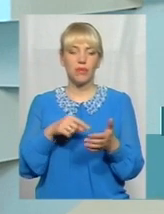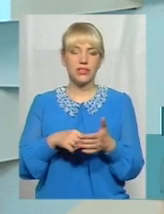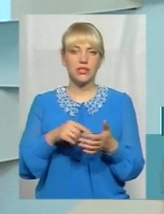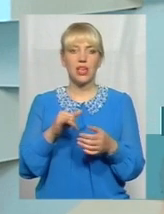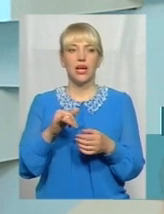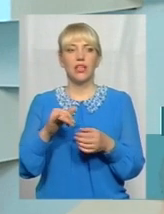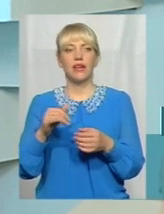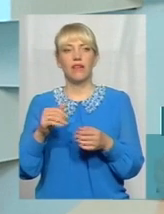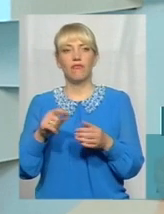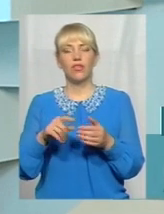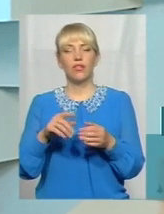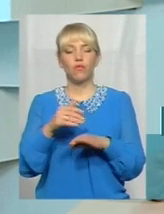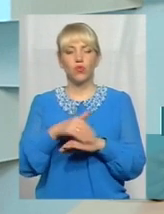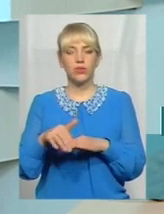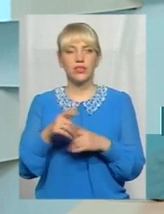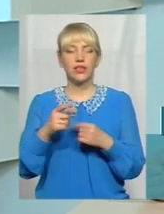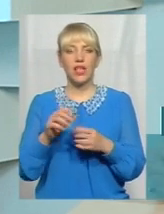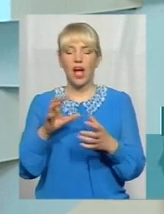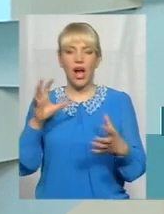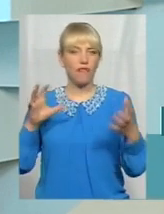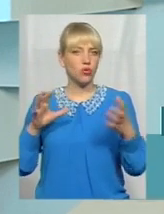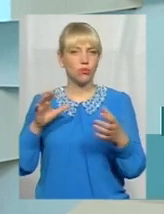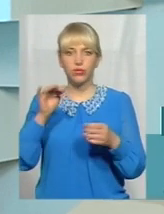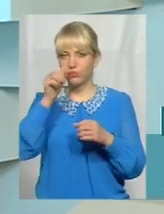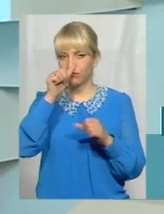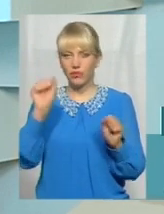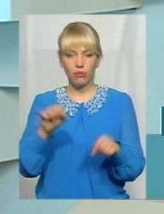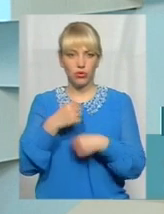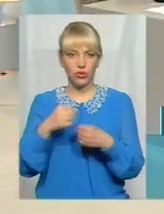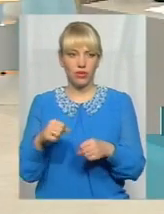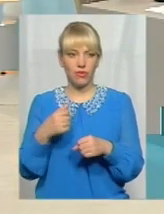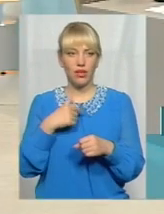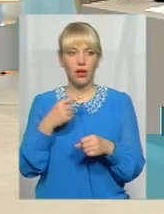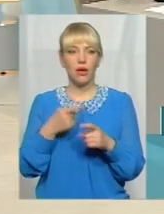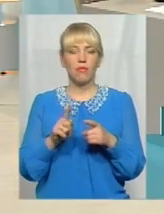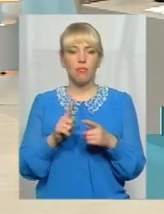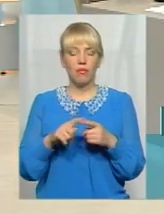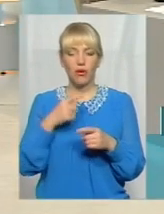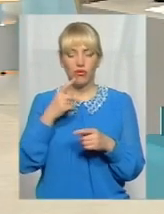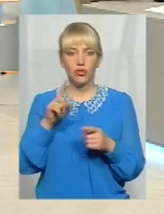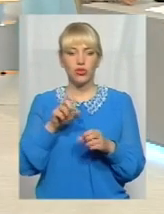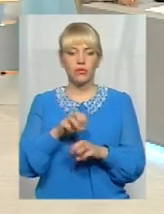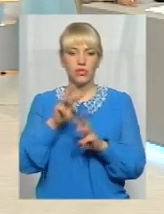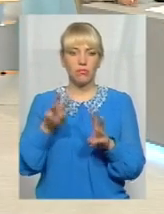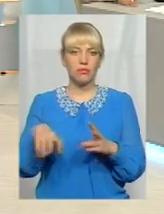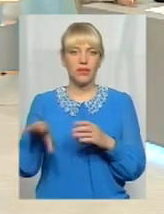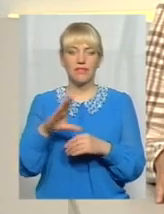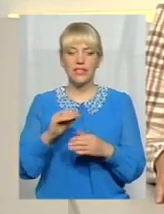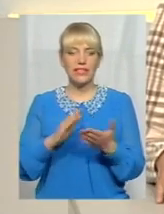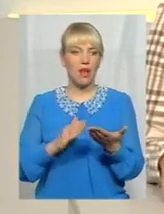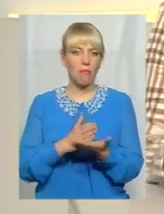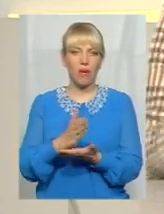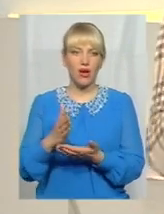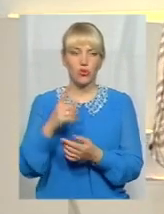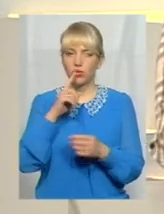райони в місті, де просто автобус не проїде. Тобто ми зараз говоримо про те, що забезпечити всі маршрути великого...